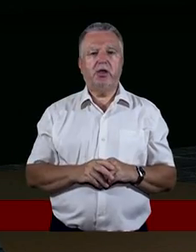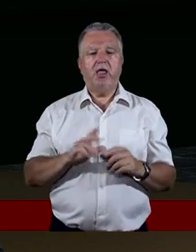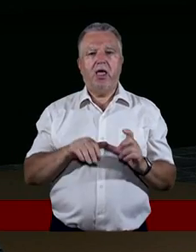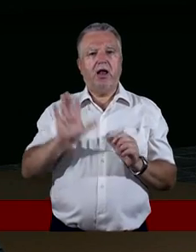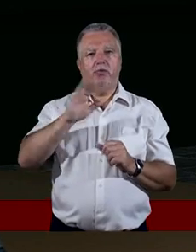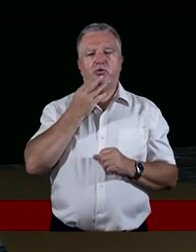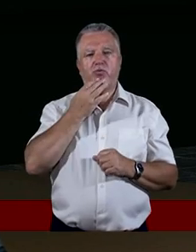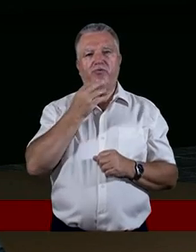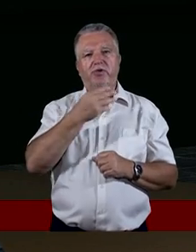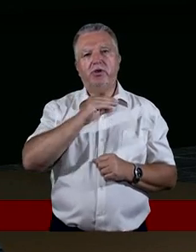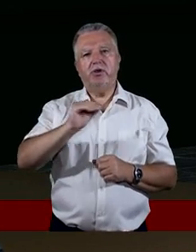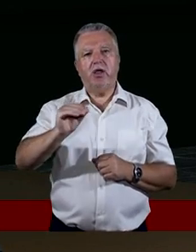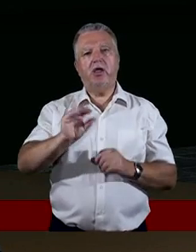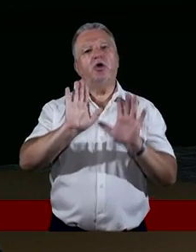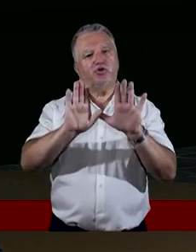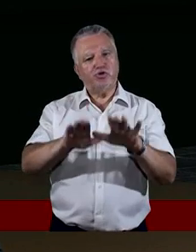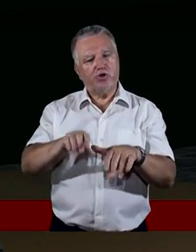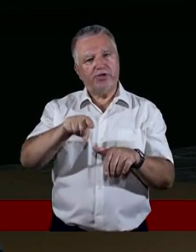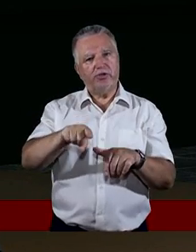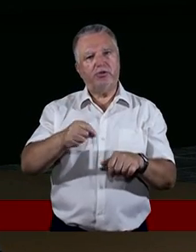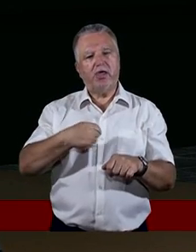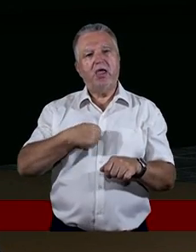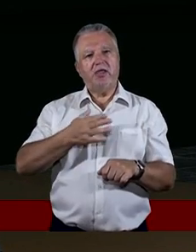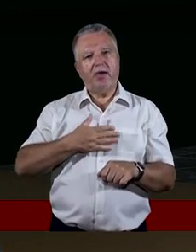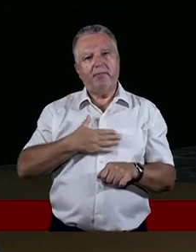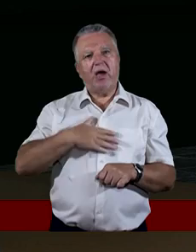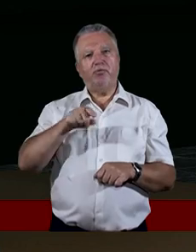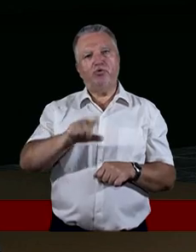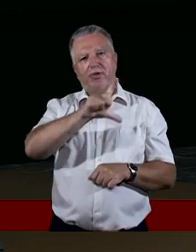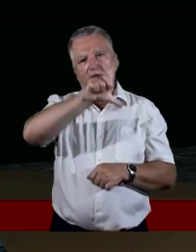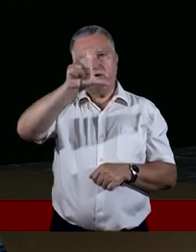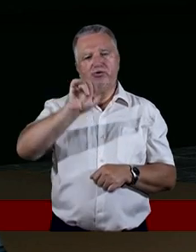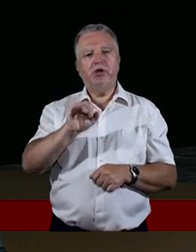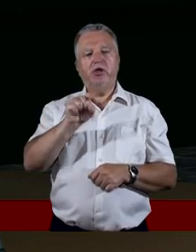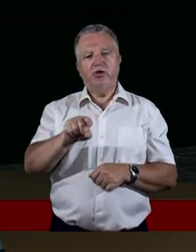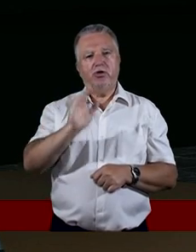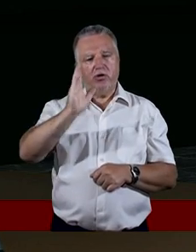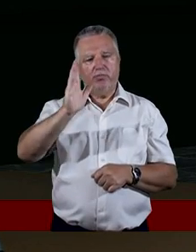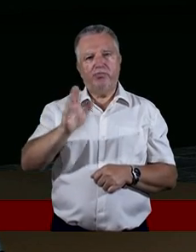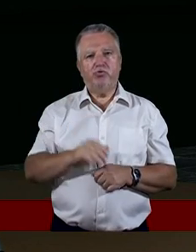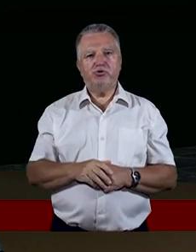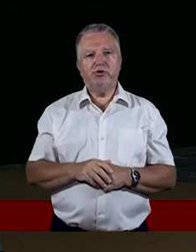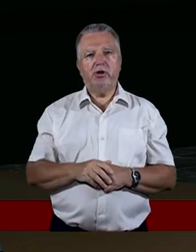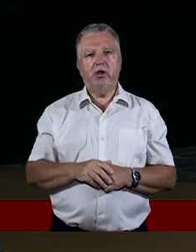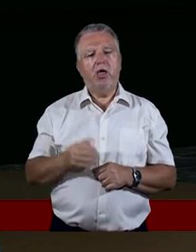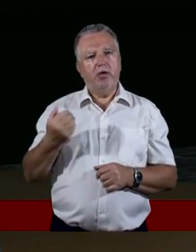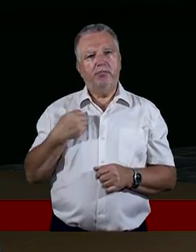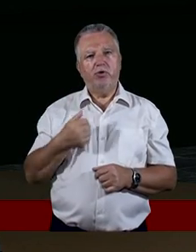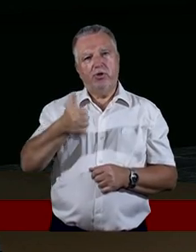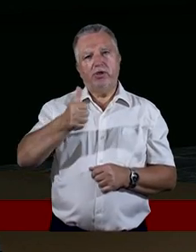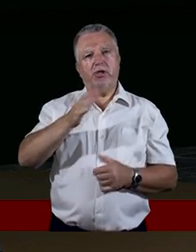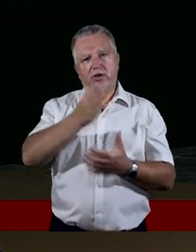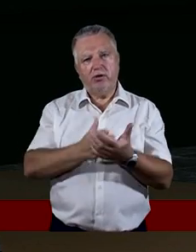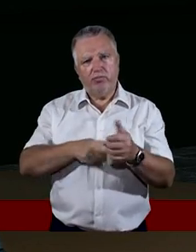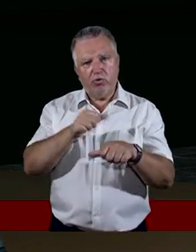Ale Bóg mówi nie. Zostań tu, bo ja mam tutaj ludzi. I on tam potem, z tego co pamiętam, był półtora roku